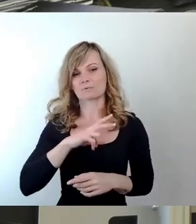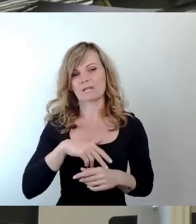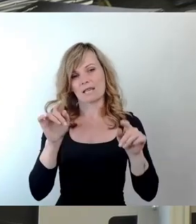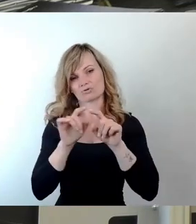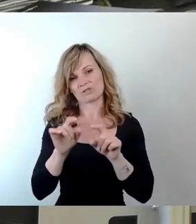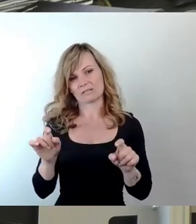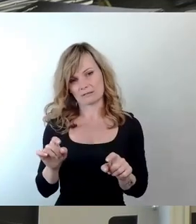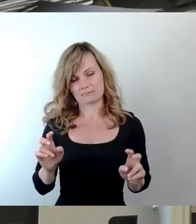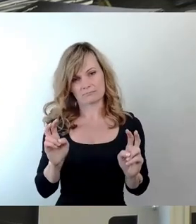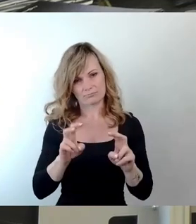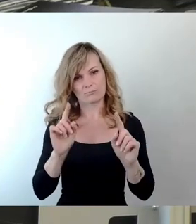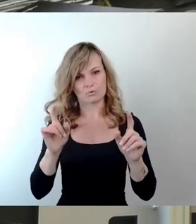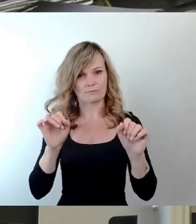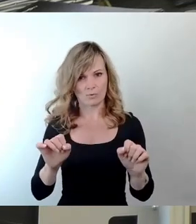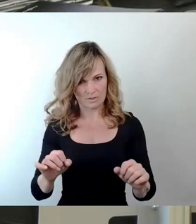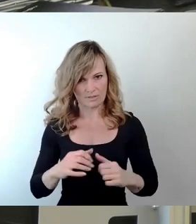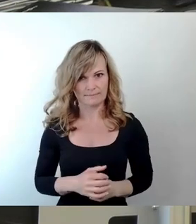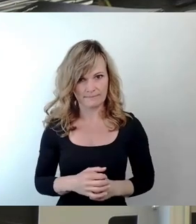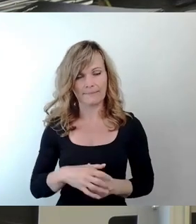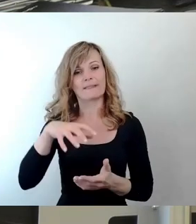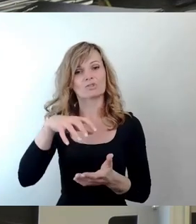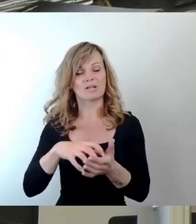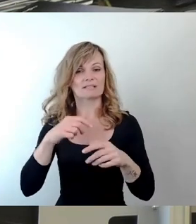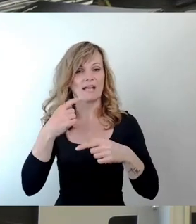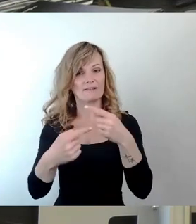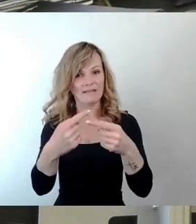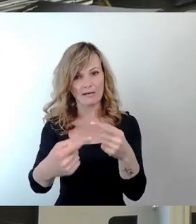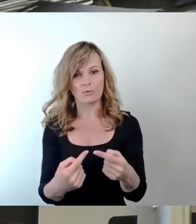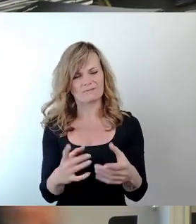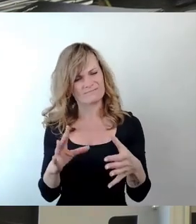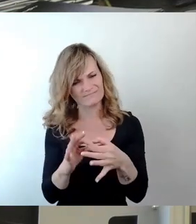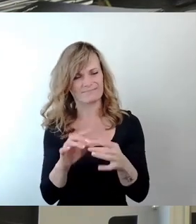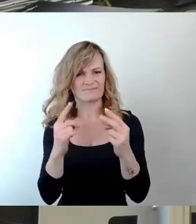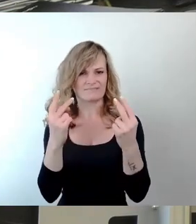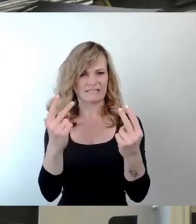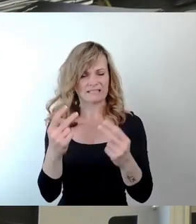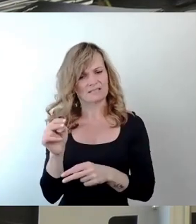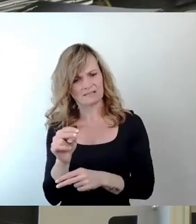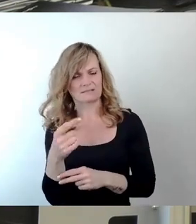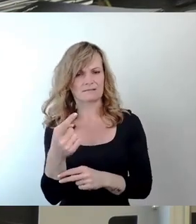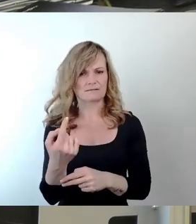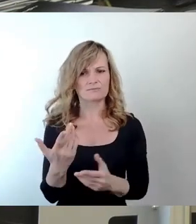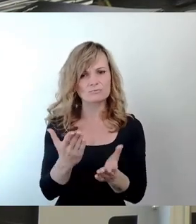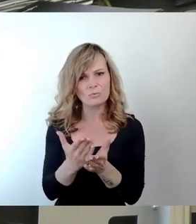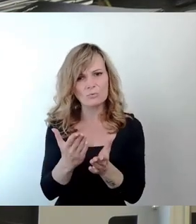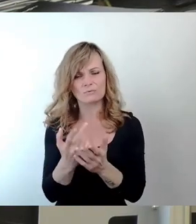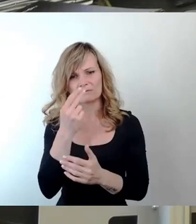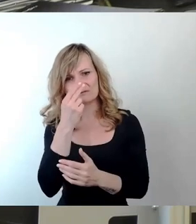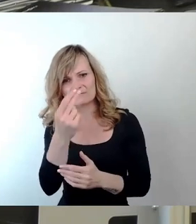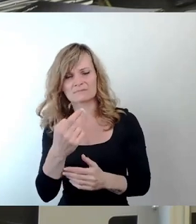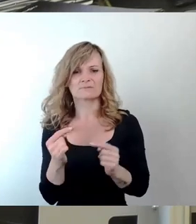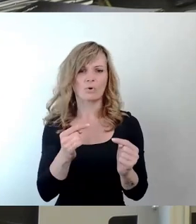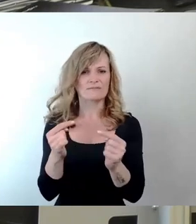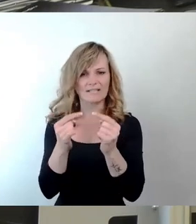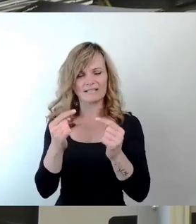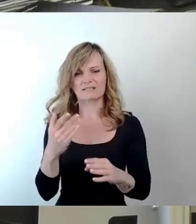auch für die Verknüpfung mit der Stadtentwicklung. Wir haben den Konsens gehabt. Wir haben so viele Dinge gehabt, die hier im Konflikt entschieden worden sind oder